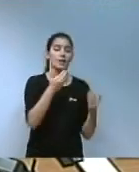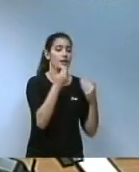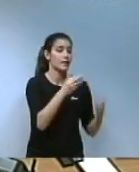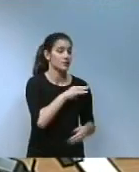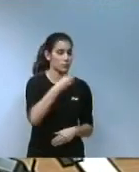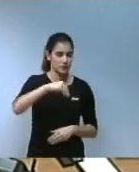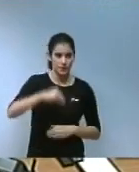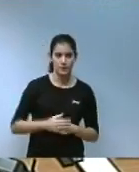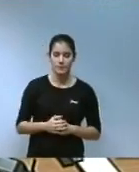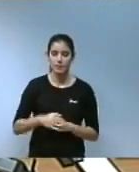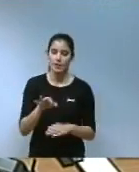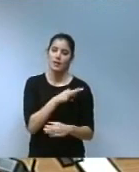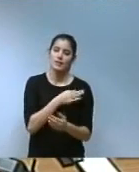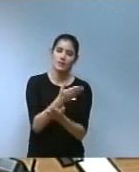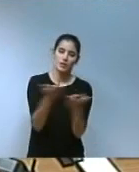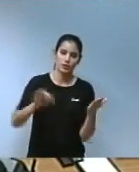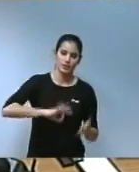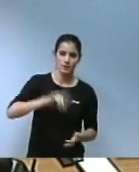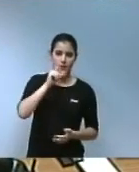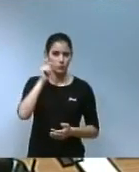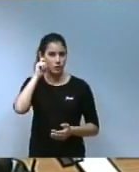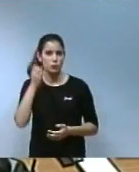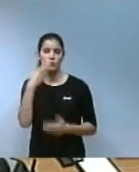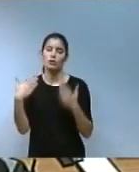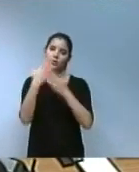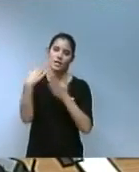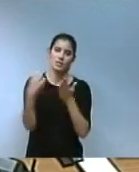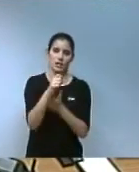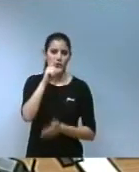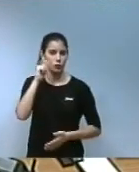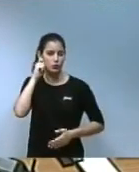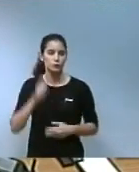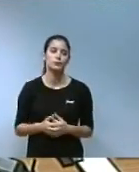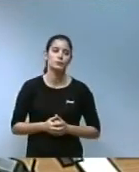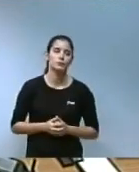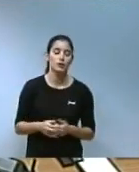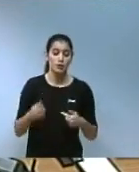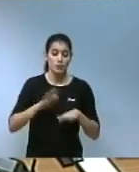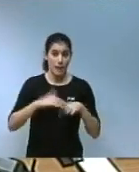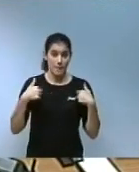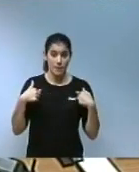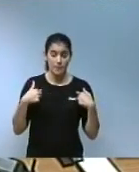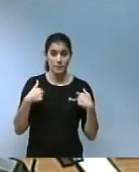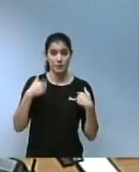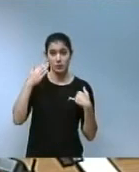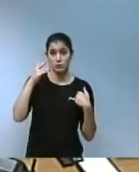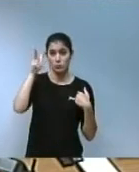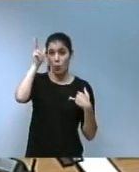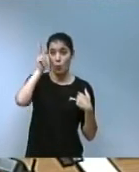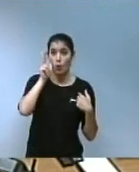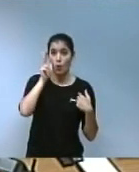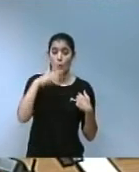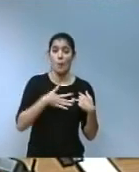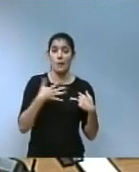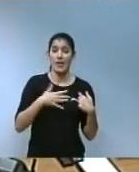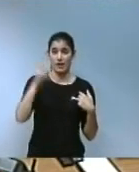President, senyores diputades, senyors diputats, bon dia a totes i a tots. És per a mi un honor i un plaer compareixer una